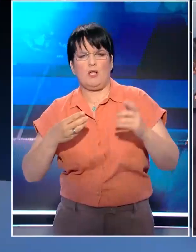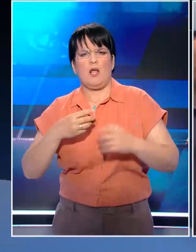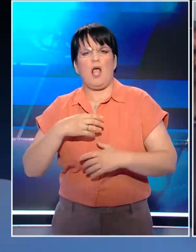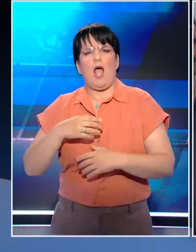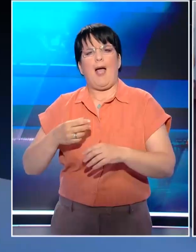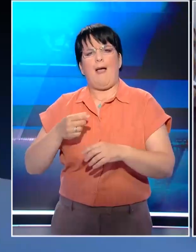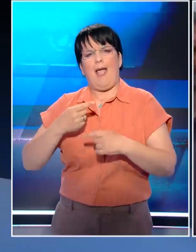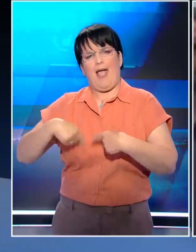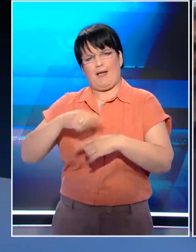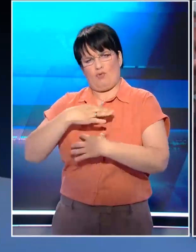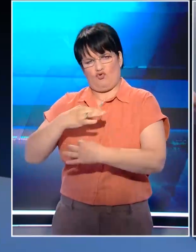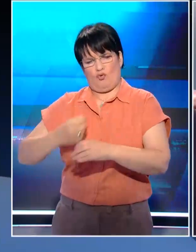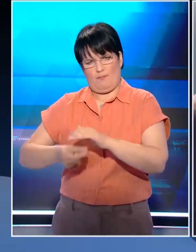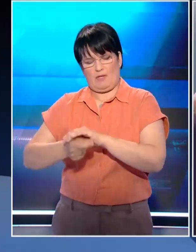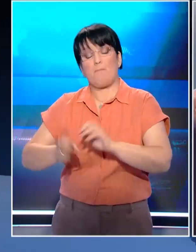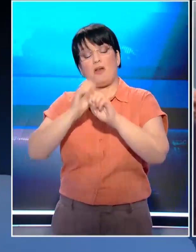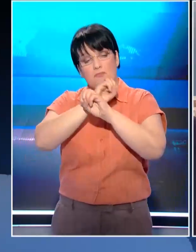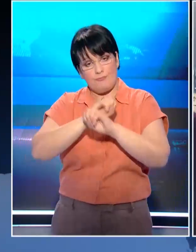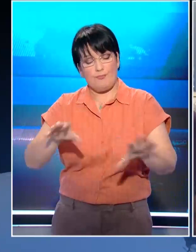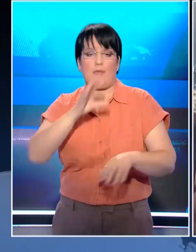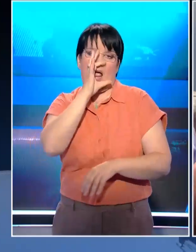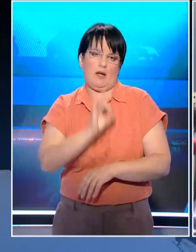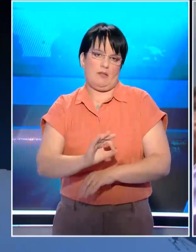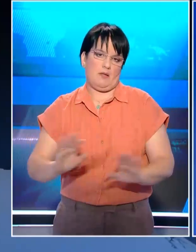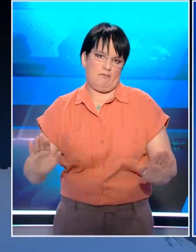Μετανάστευσης να πέσει άπλετο φως στην τραγωδία.